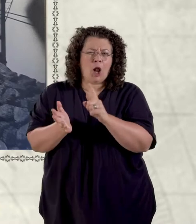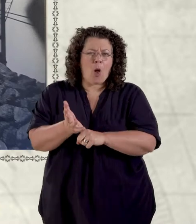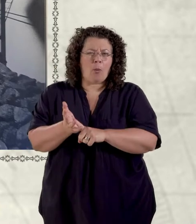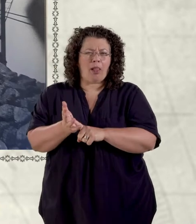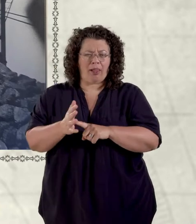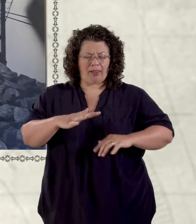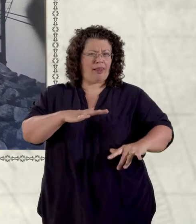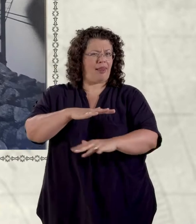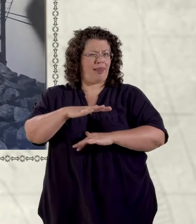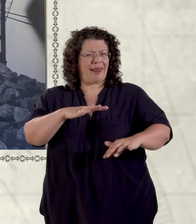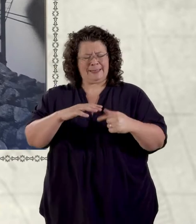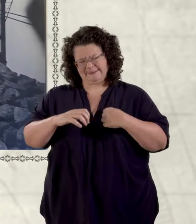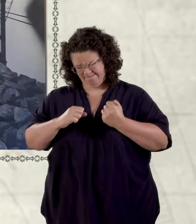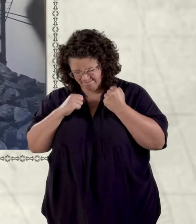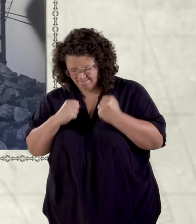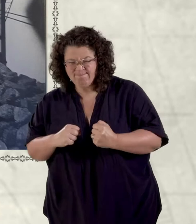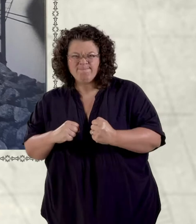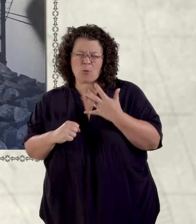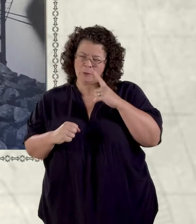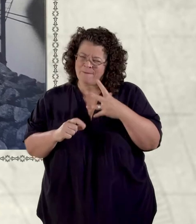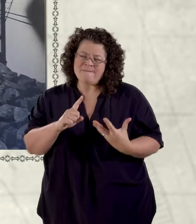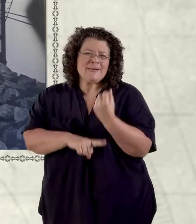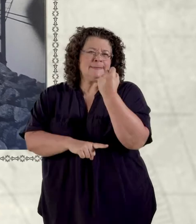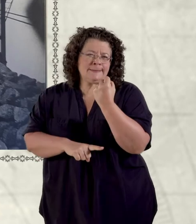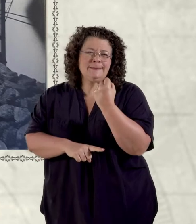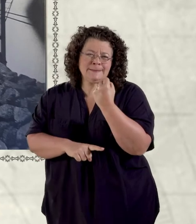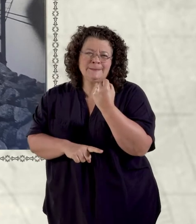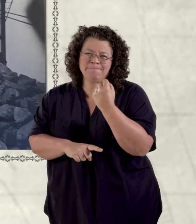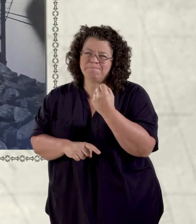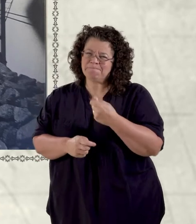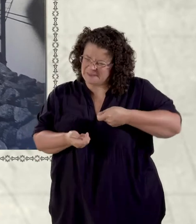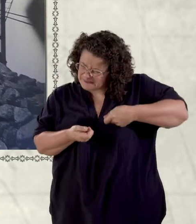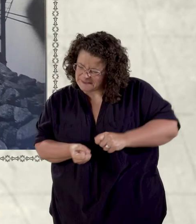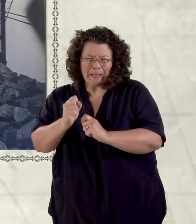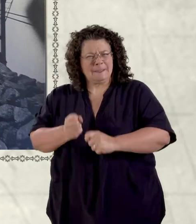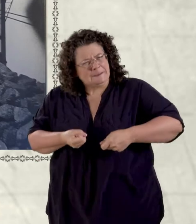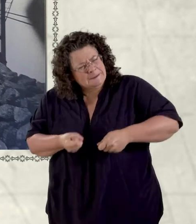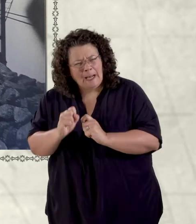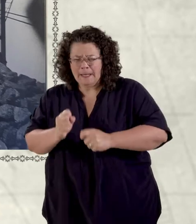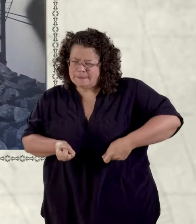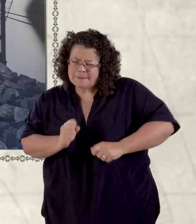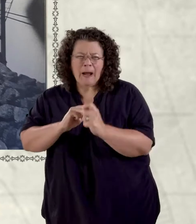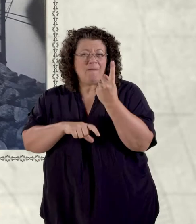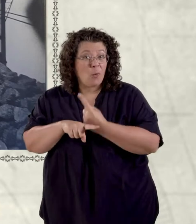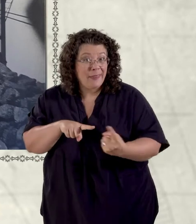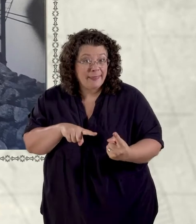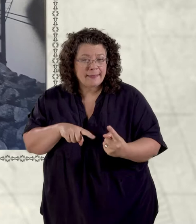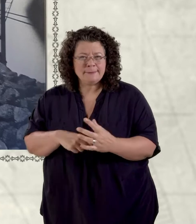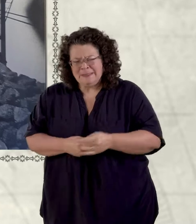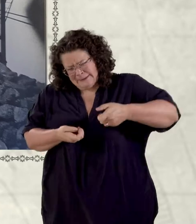benderfynol o ddod o hyd iddo. clodio, clodio, clodio am wthnos.